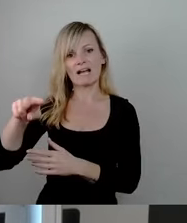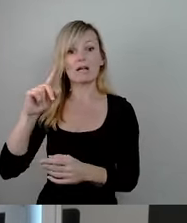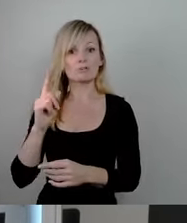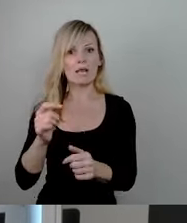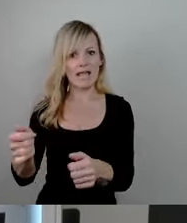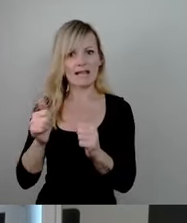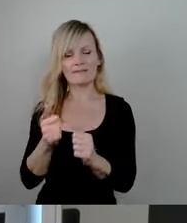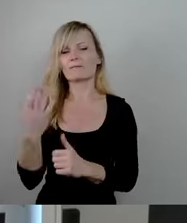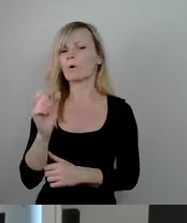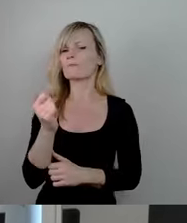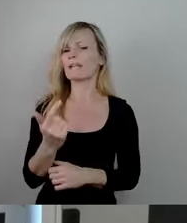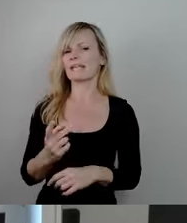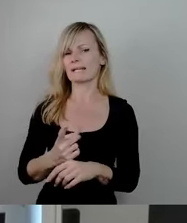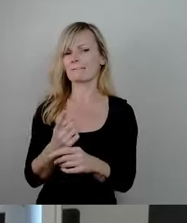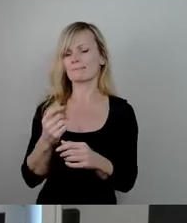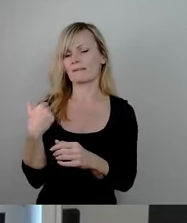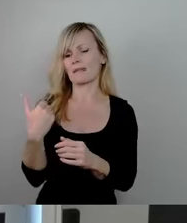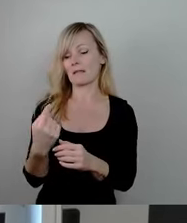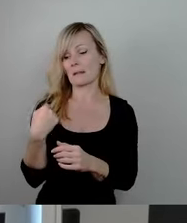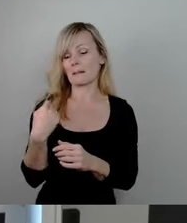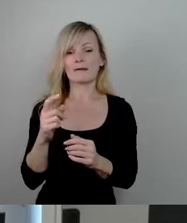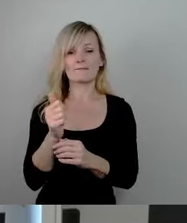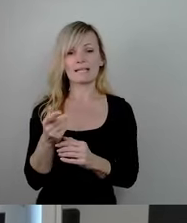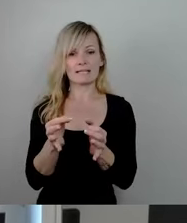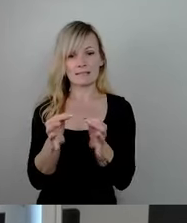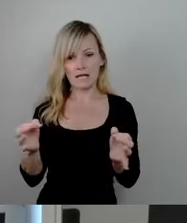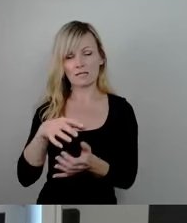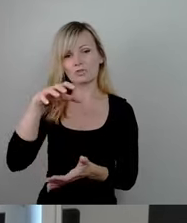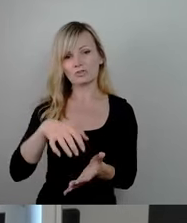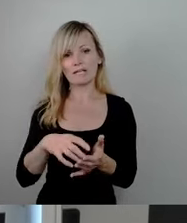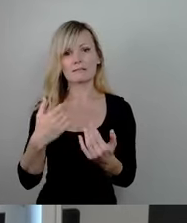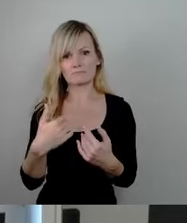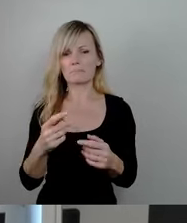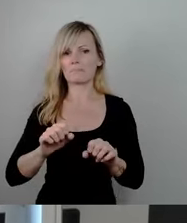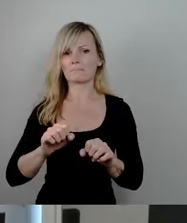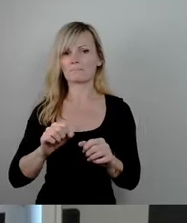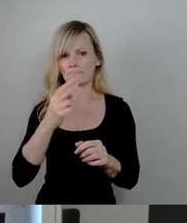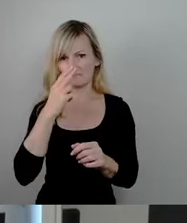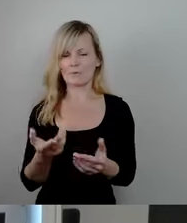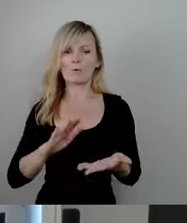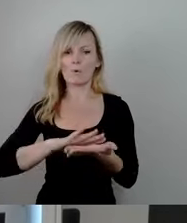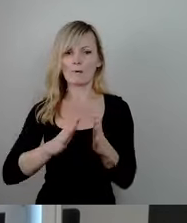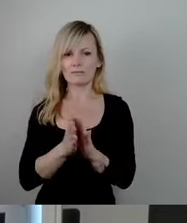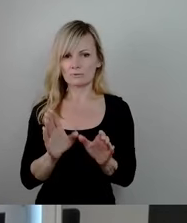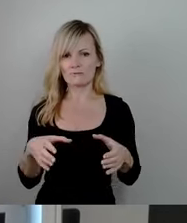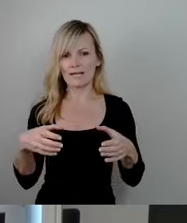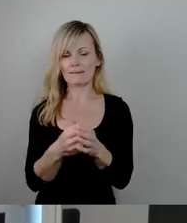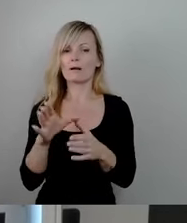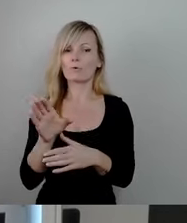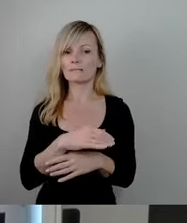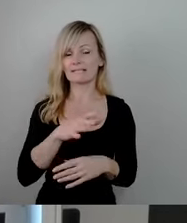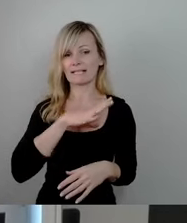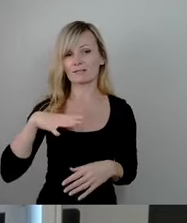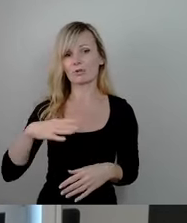wenigen Tagen schloss die Stadt zudem medienwirksam eine Kooperationsvereinbarung mit der Sächsischen Polizeihochschule ab. Da